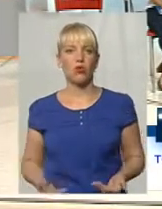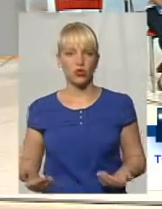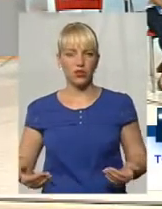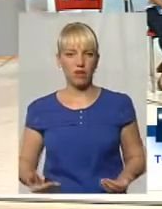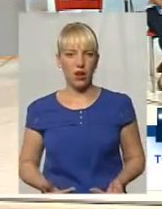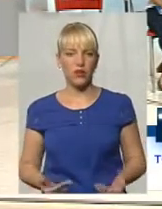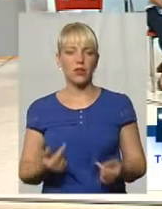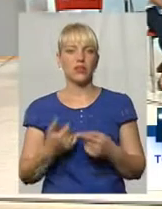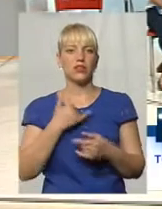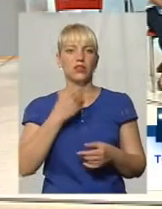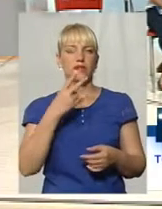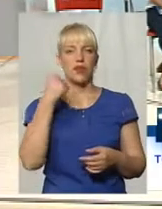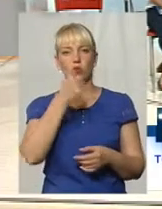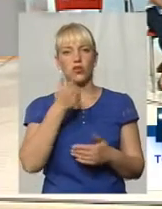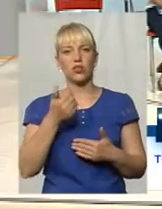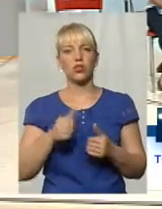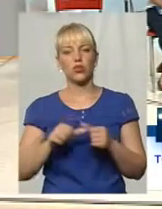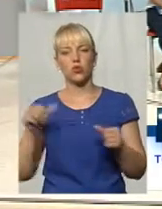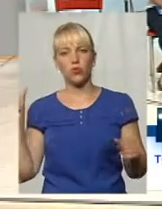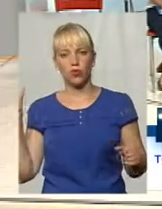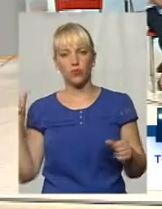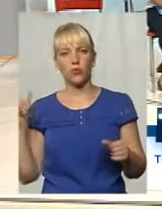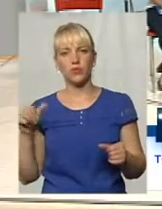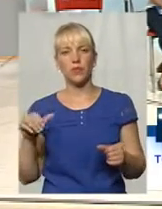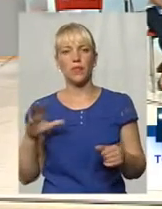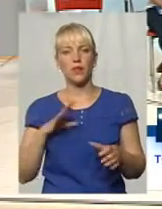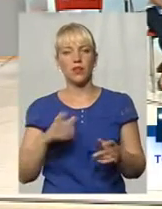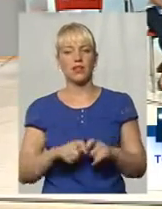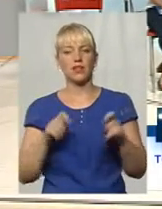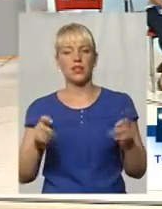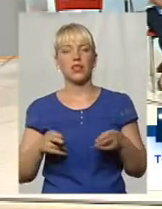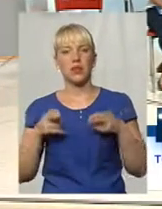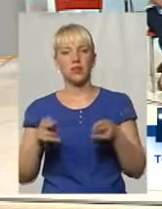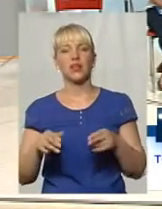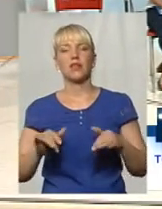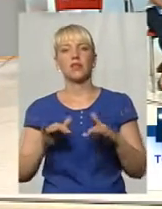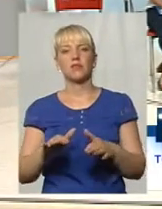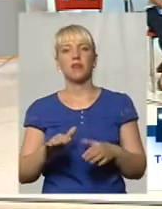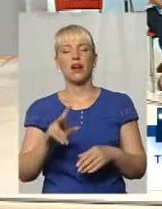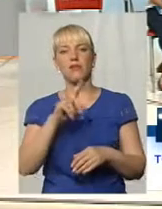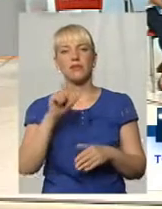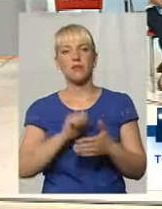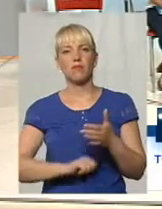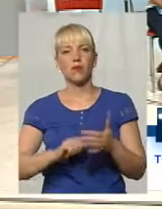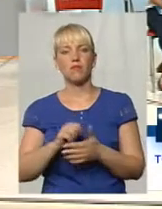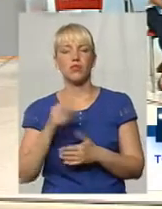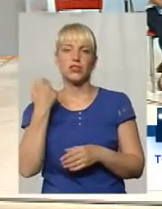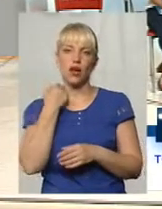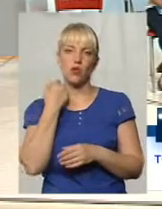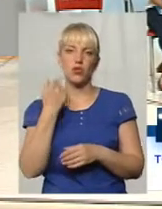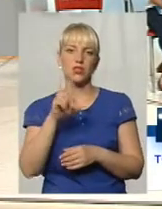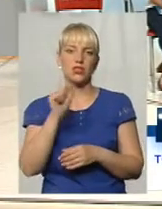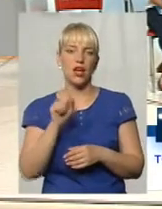Два роки тому, трошки більше, двох років, була відкрита кримінальна справа з приводу заборгованості за